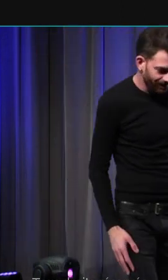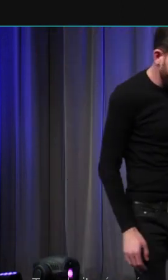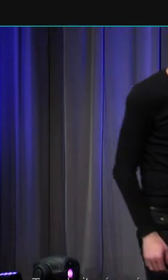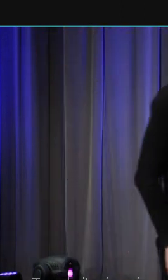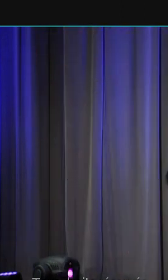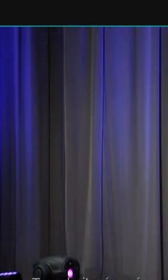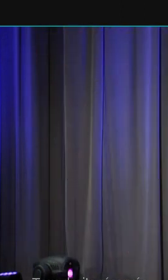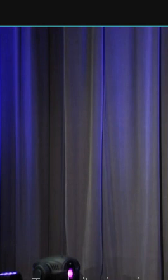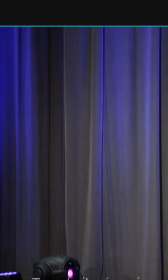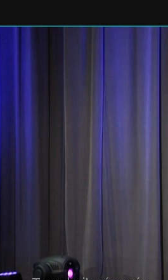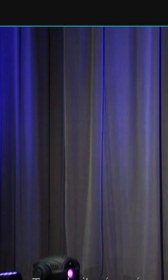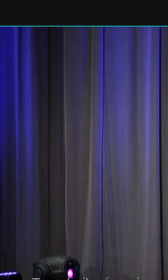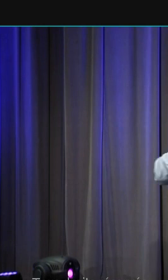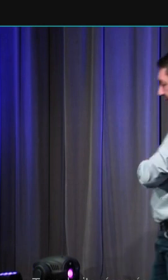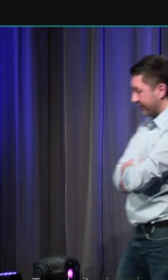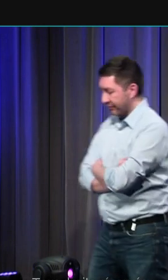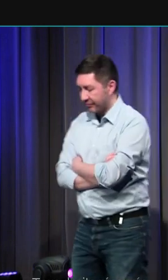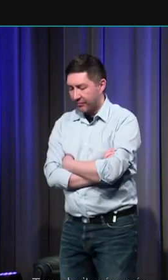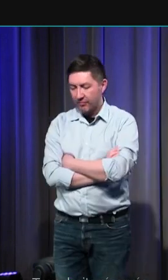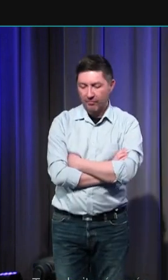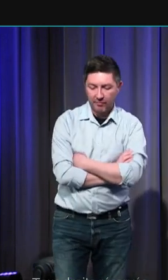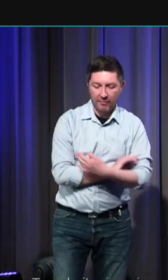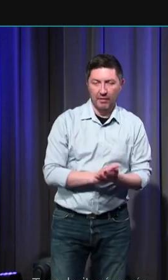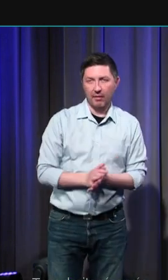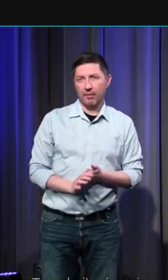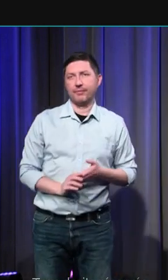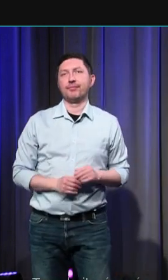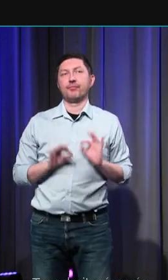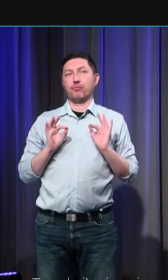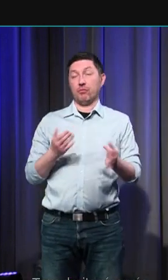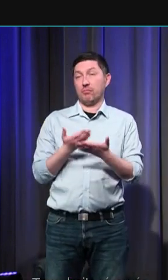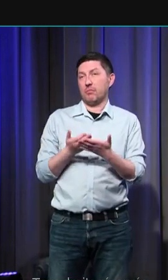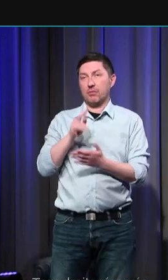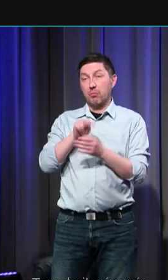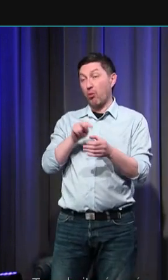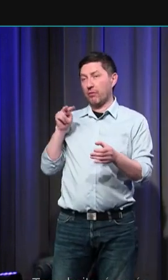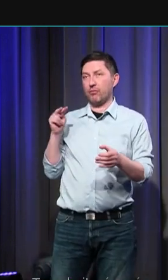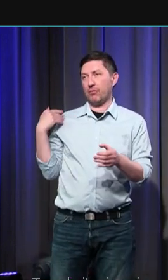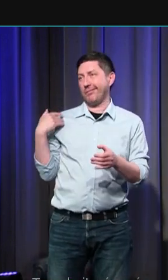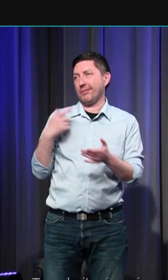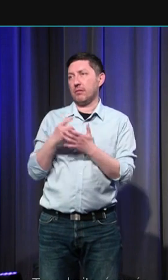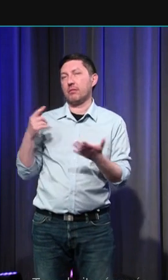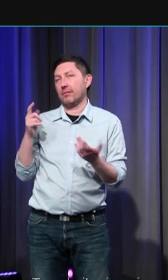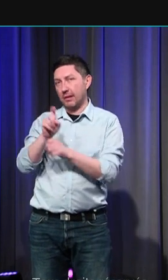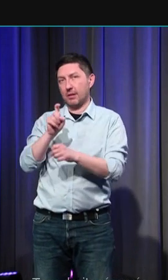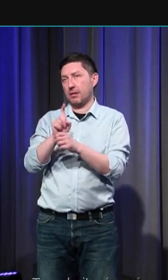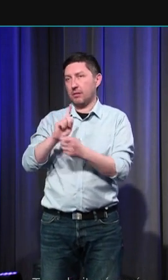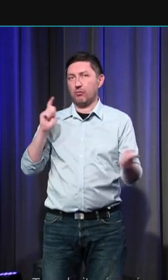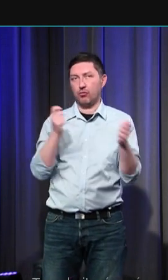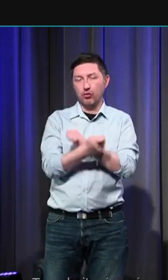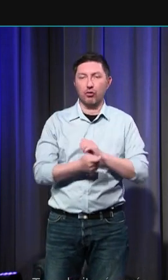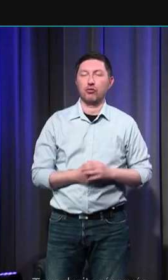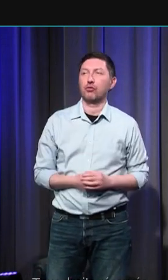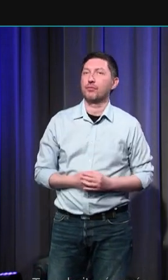C'est cette vision biaisée qui a été remise en cause assez récemment. Là se trouve